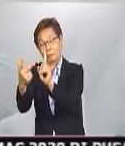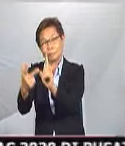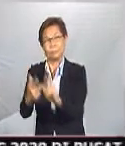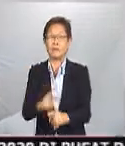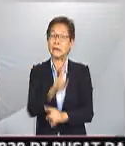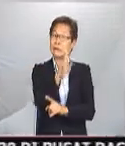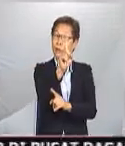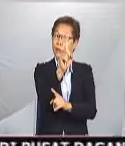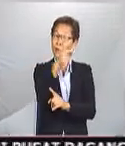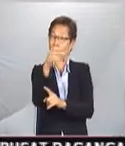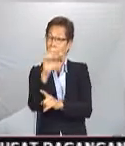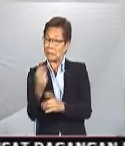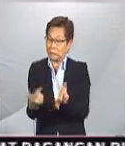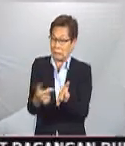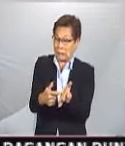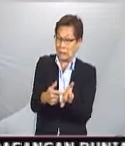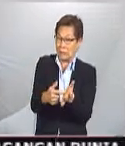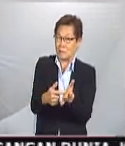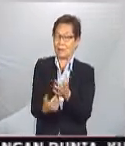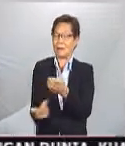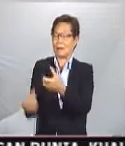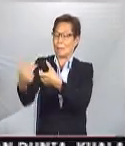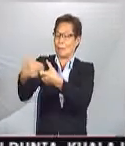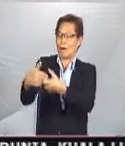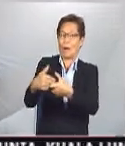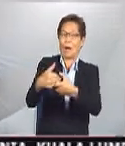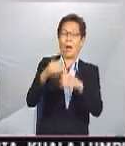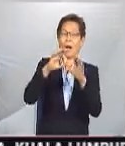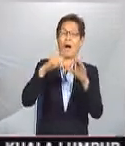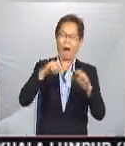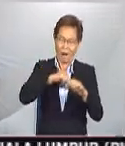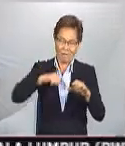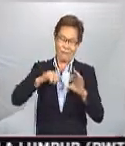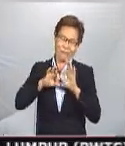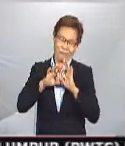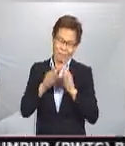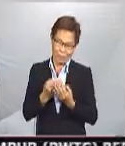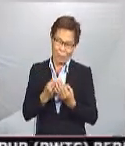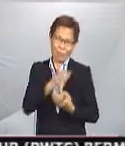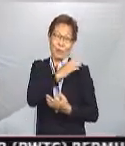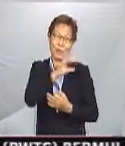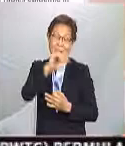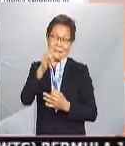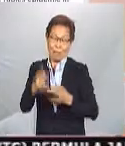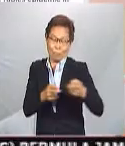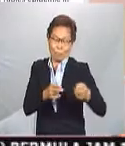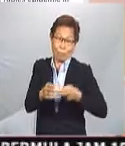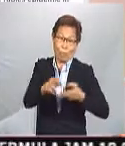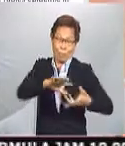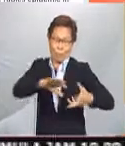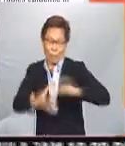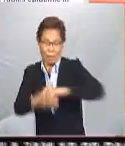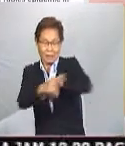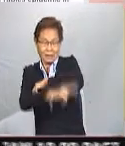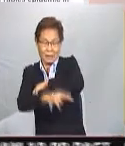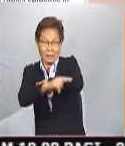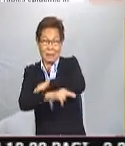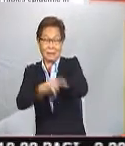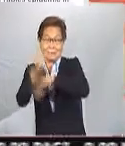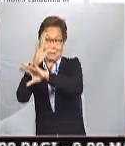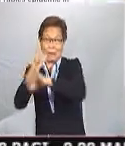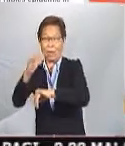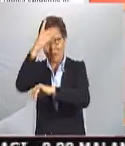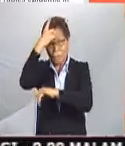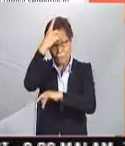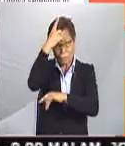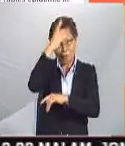itu, satu kes lagi membabitkan ahli keluarga mereka. Pengurusi jawatankuasa Pengurusan Bencana Negeri JPBN Sarawak,